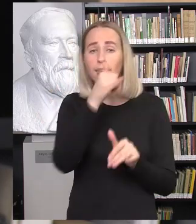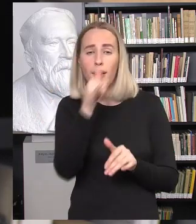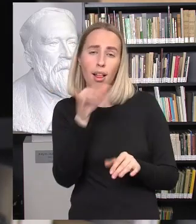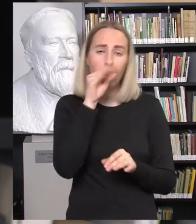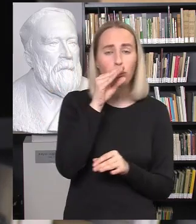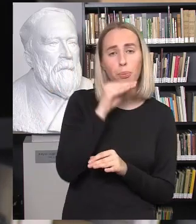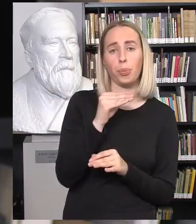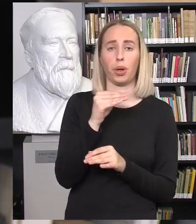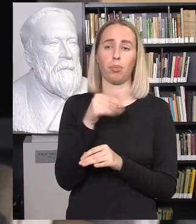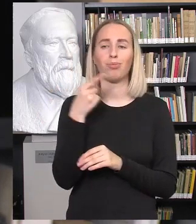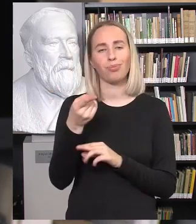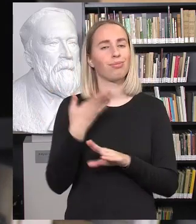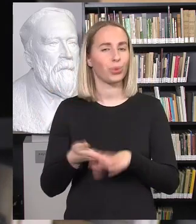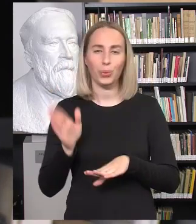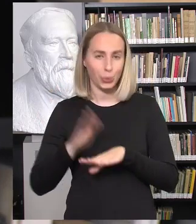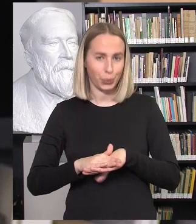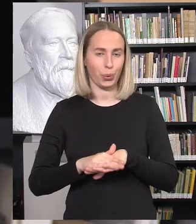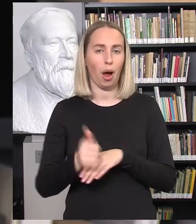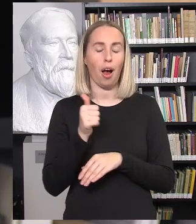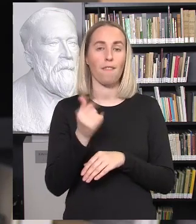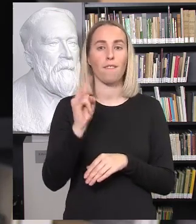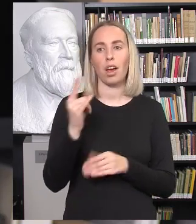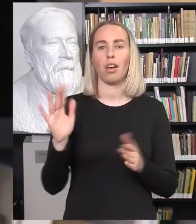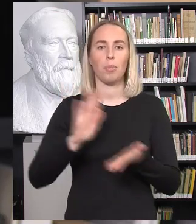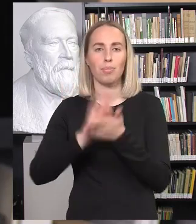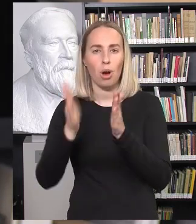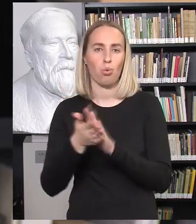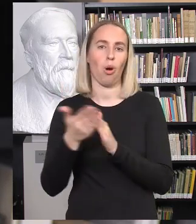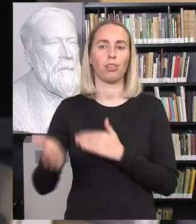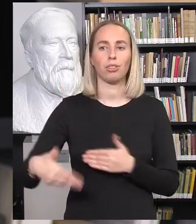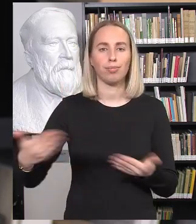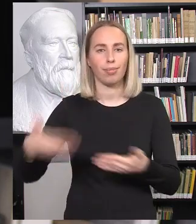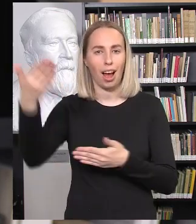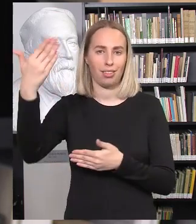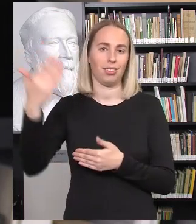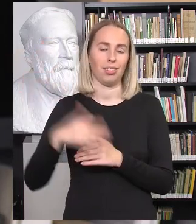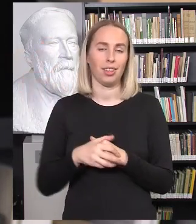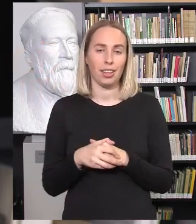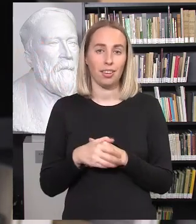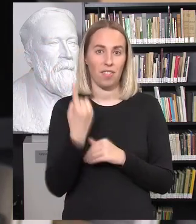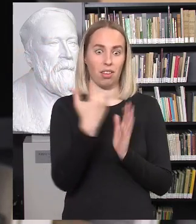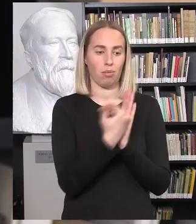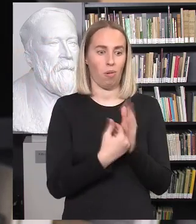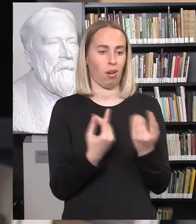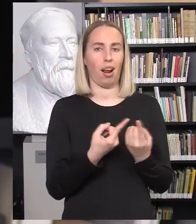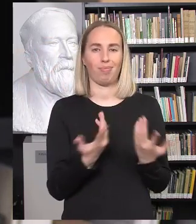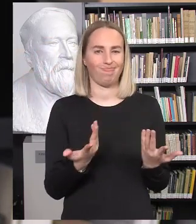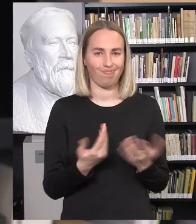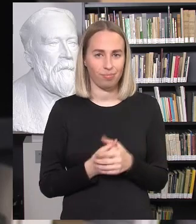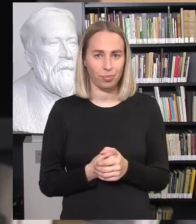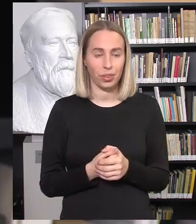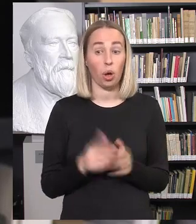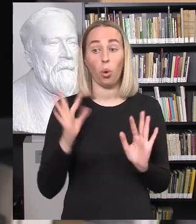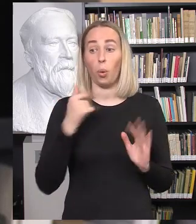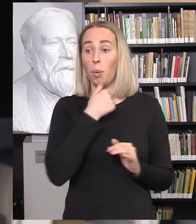taip toliau. Tai iš tiesų nėra lengva paruošti vaiką gyvenimui su viena programa. Ir jeigu manęs kas nors paklaustų ir mano